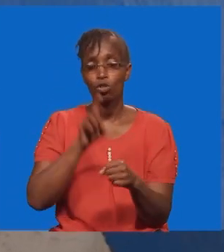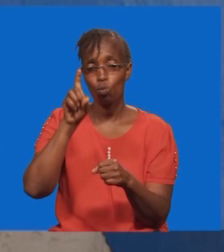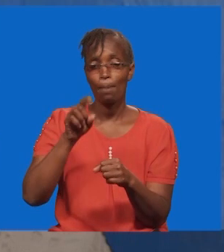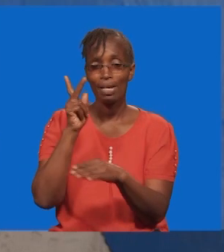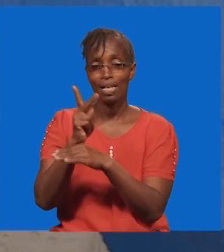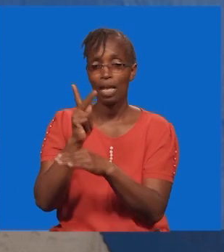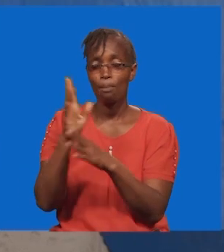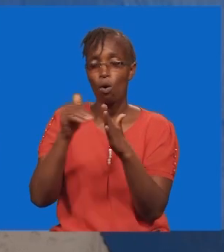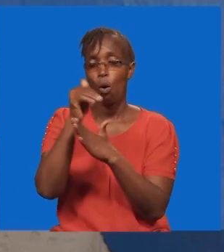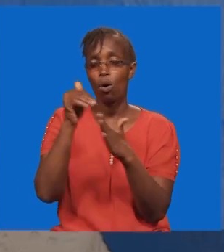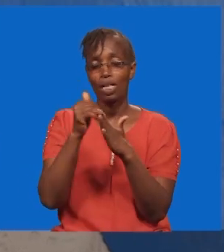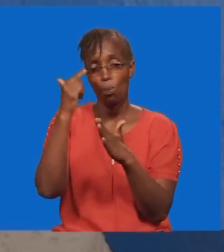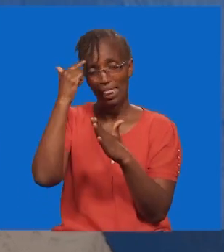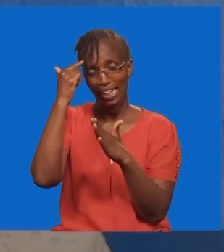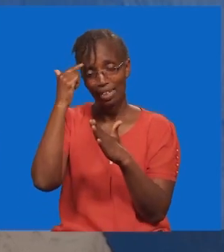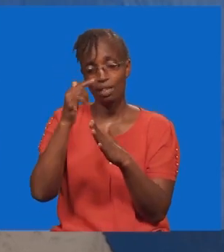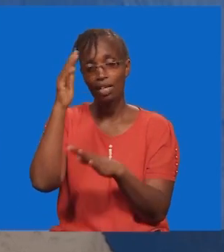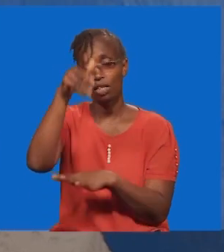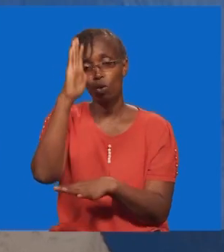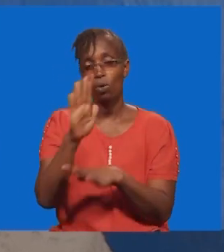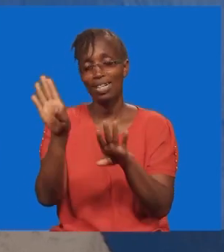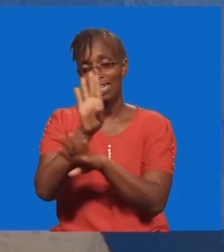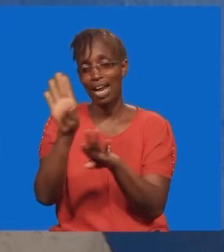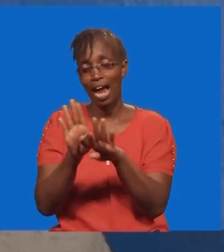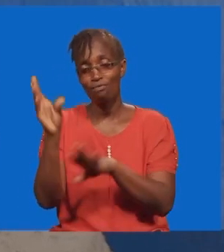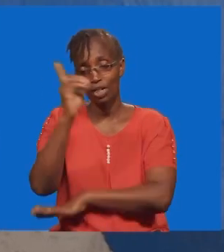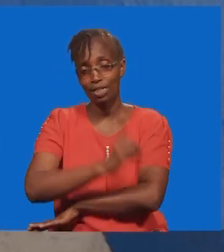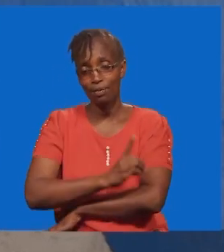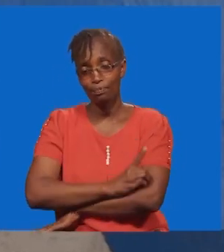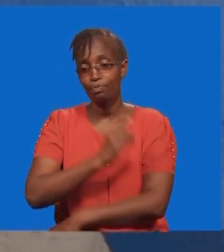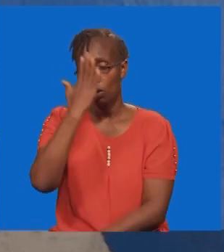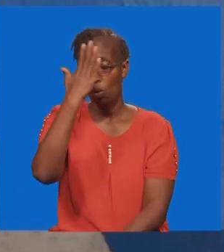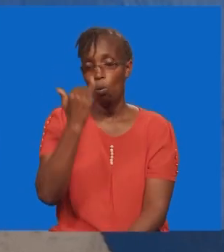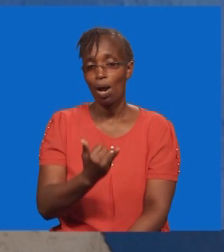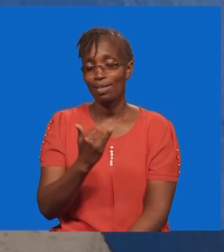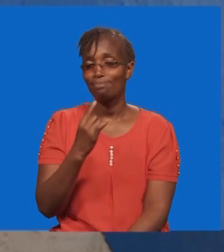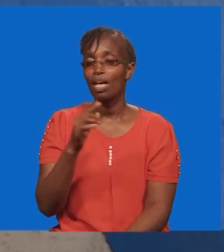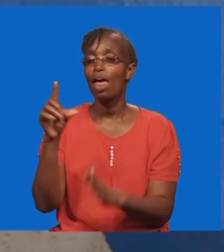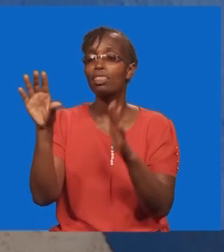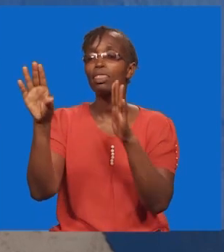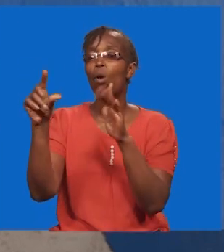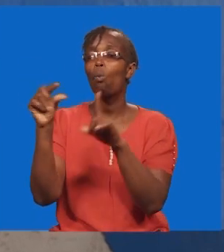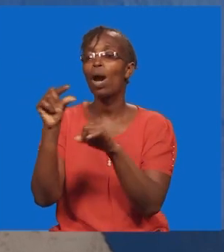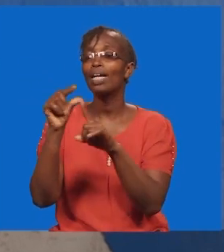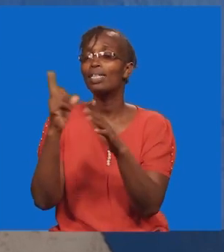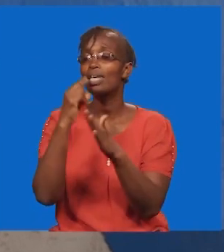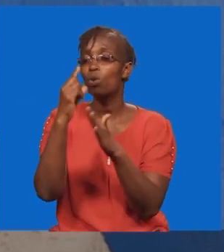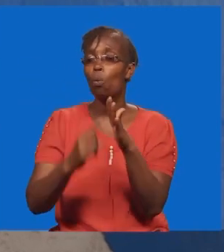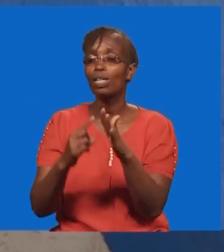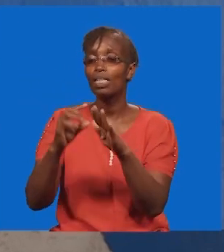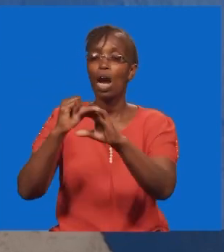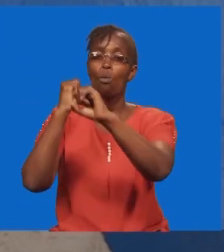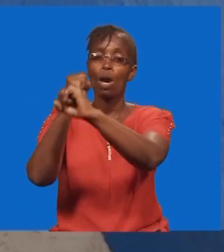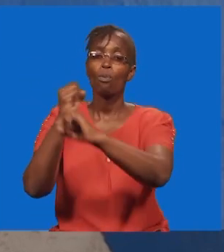mawazo yetu kwa mungu. Kila wakati, maana amenena ya kwamba, utamulinda yeye